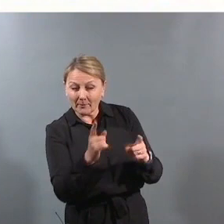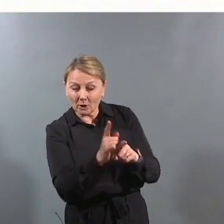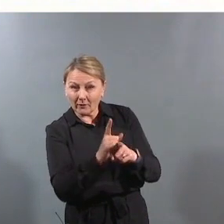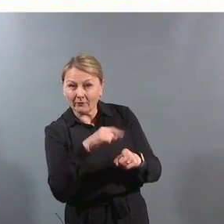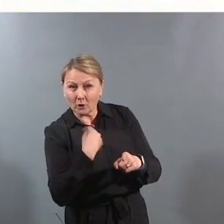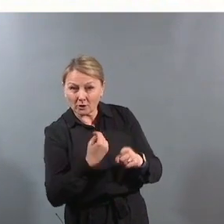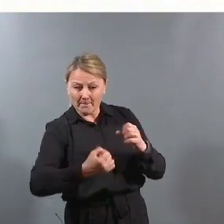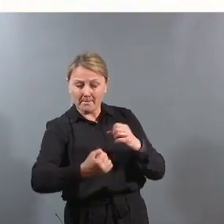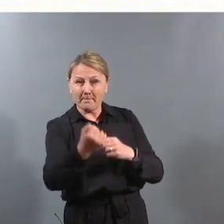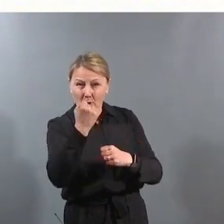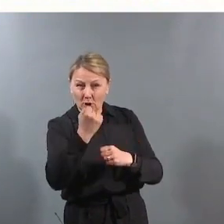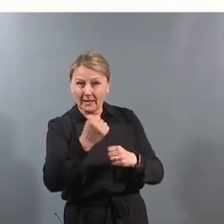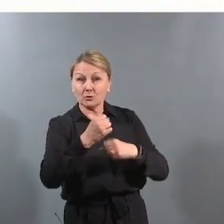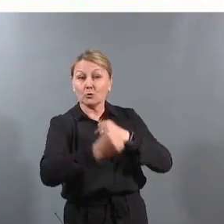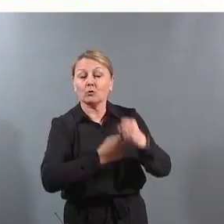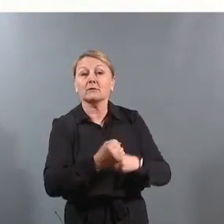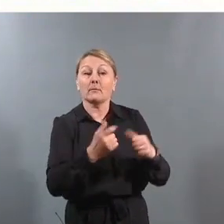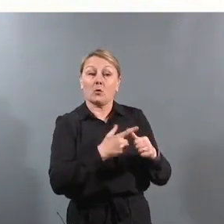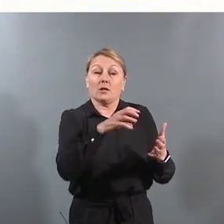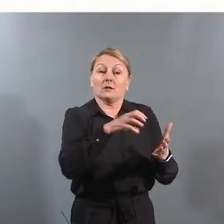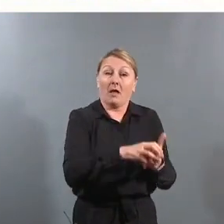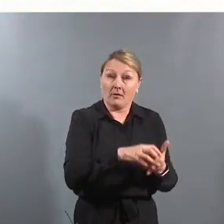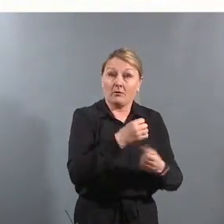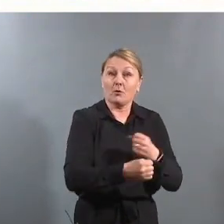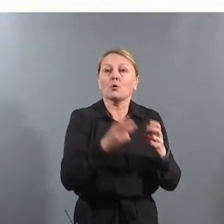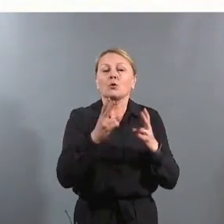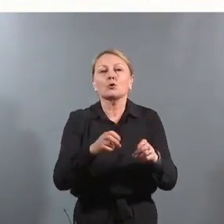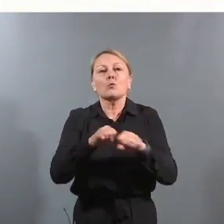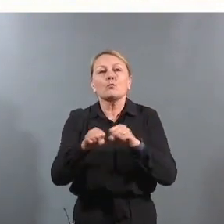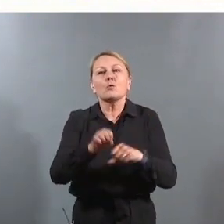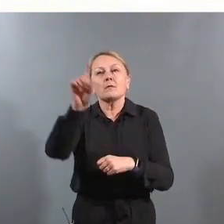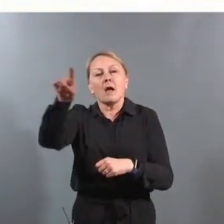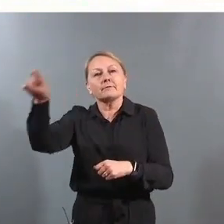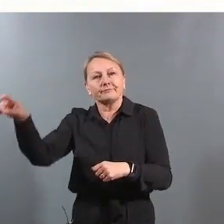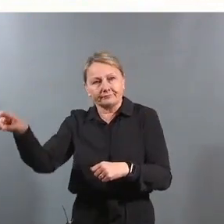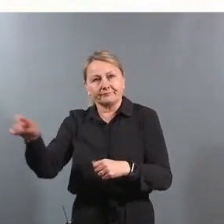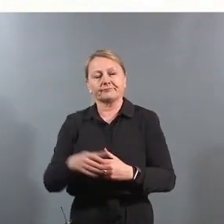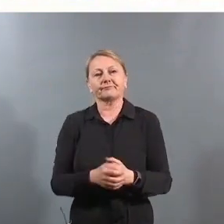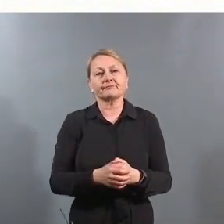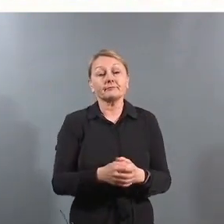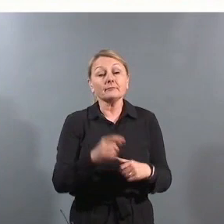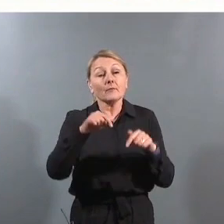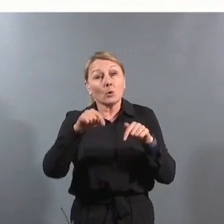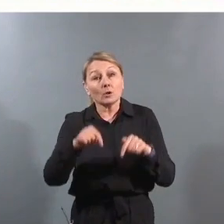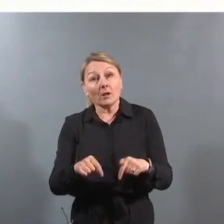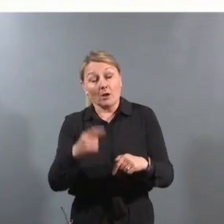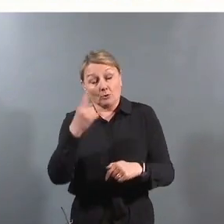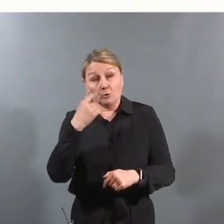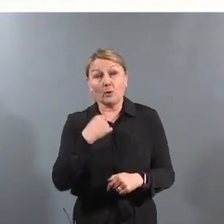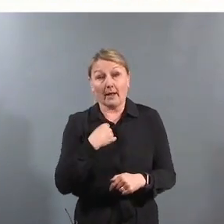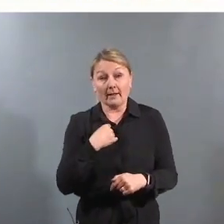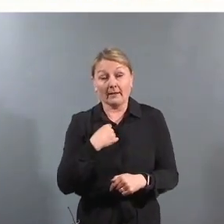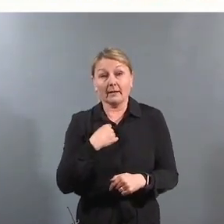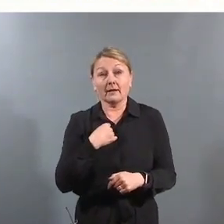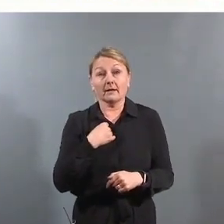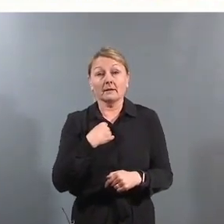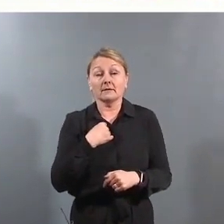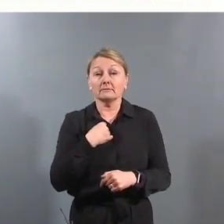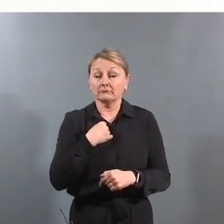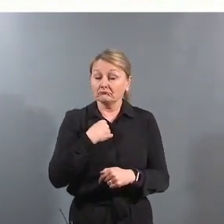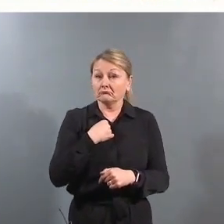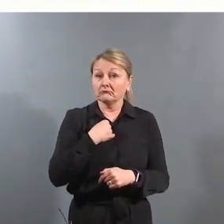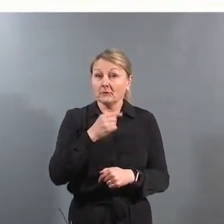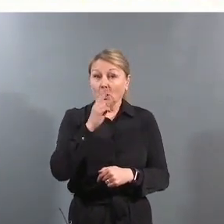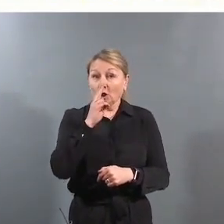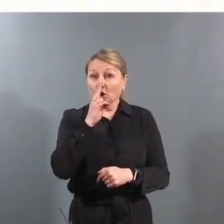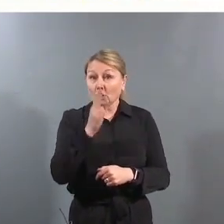myndighetsutøvelsen som både staten gjør, men også som kommunene gjør. Og i dag tror jeg at det vil falle en ny dom